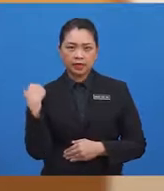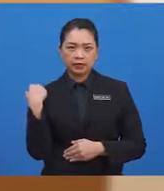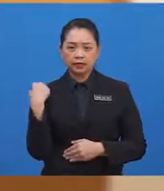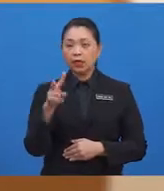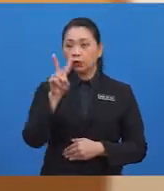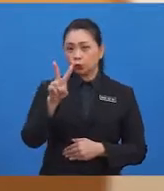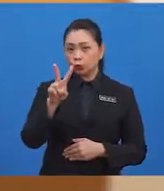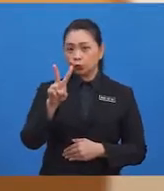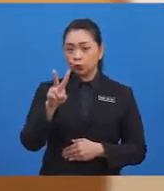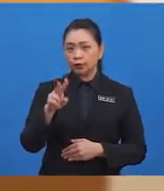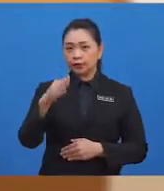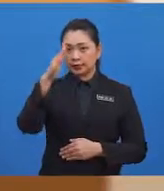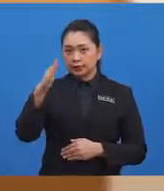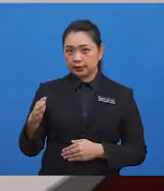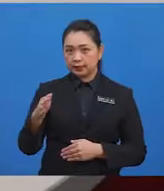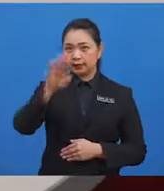sama panjang.